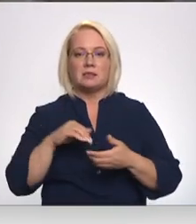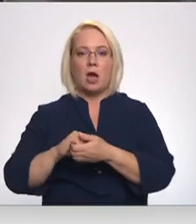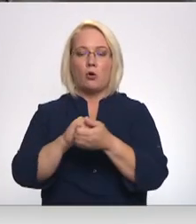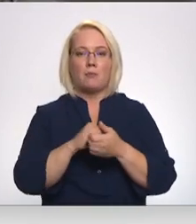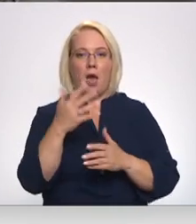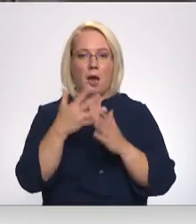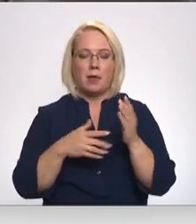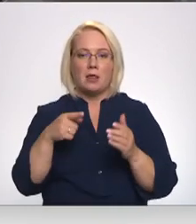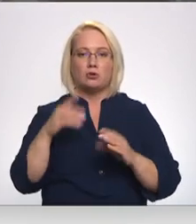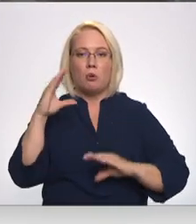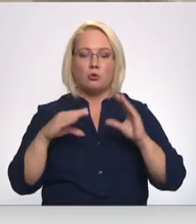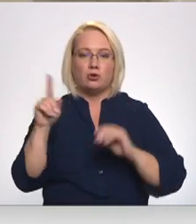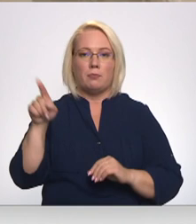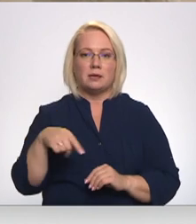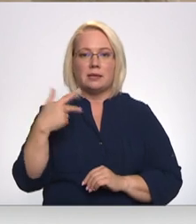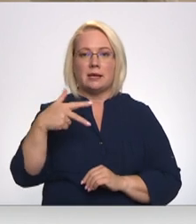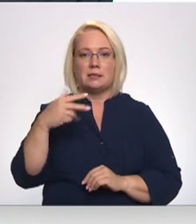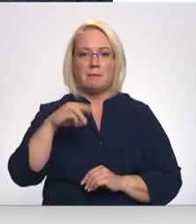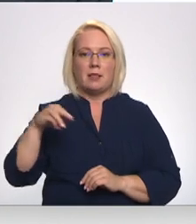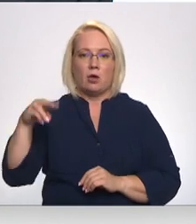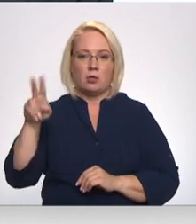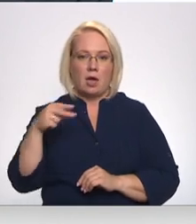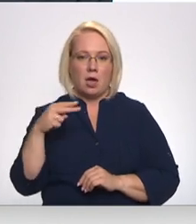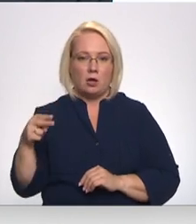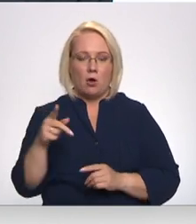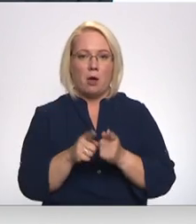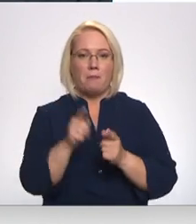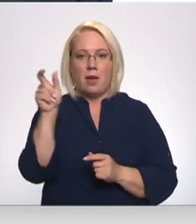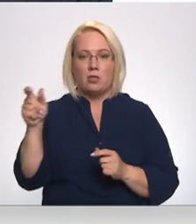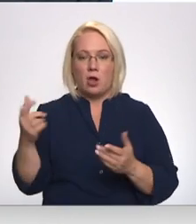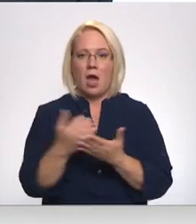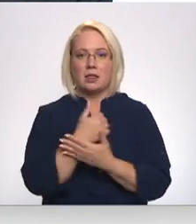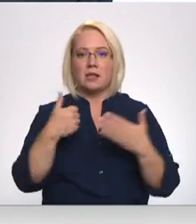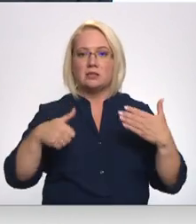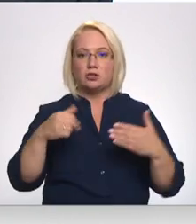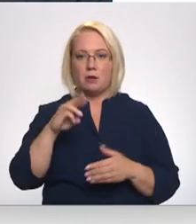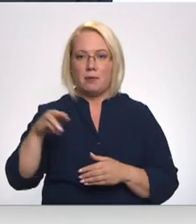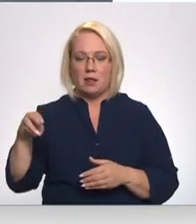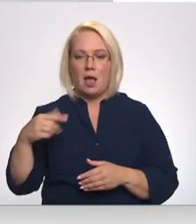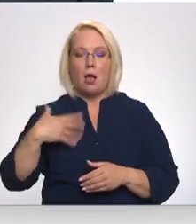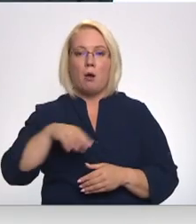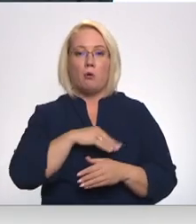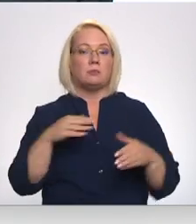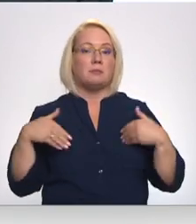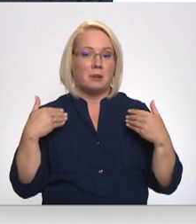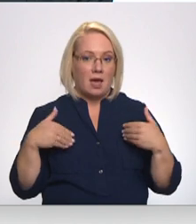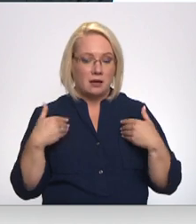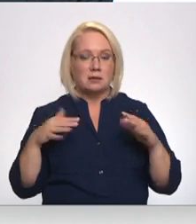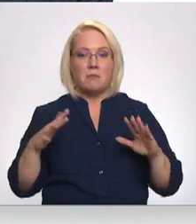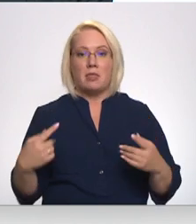apreikniem tas no budžeta prasītu 30 miljonus eiro. Pedagogiem atrada 60 miljonus, mums par to ir prieks, bet